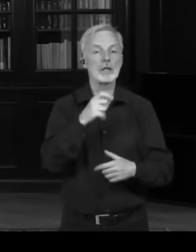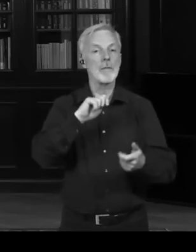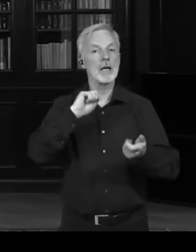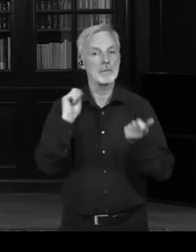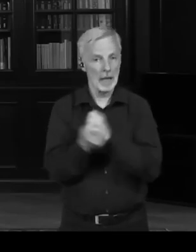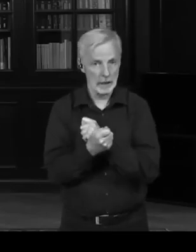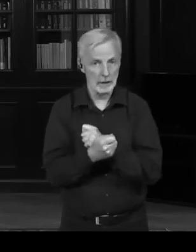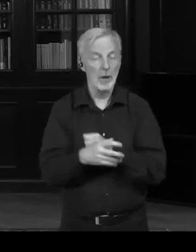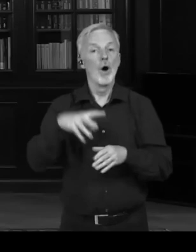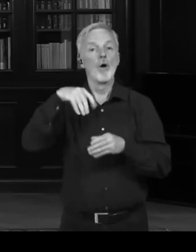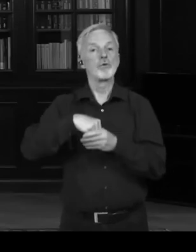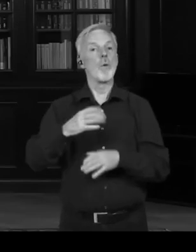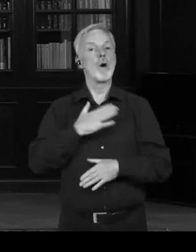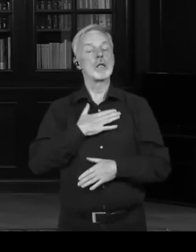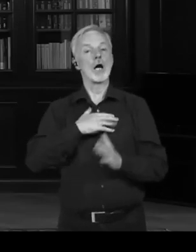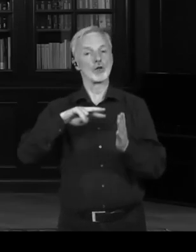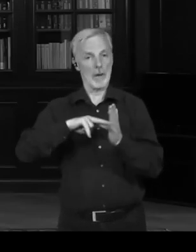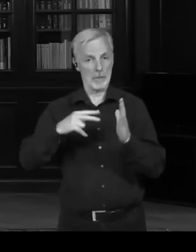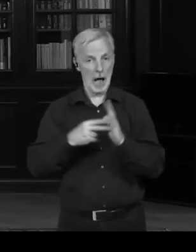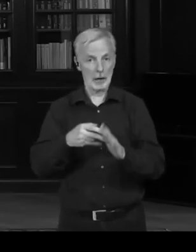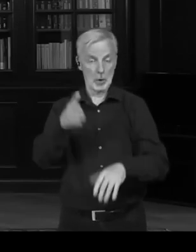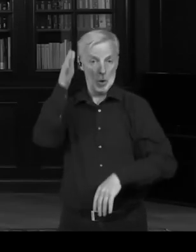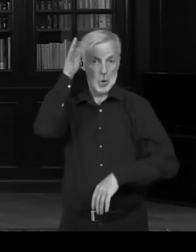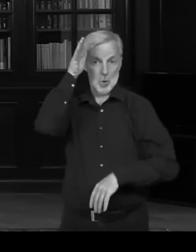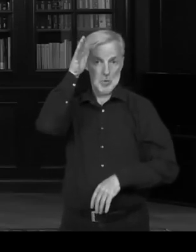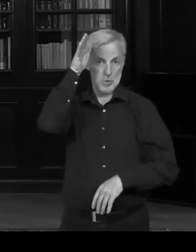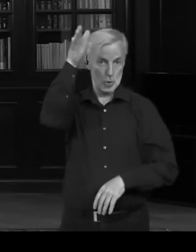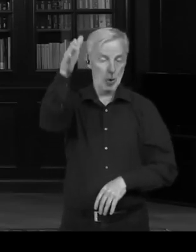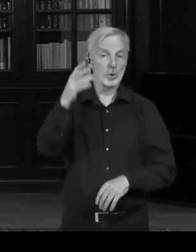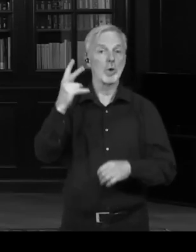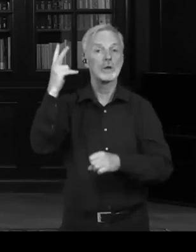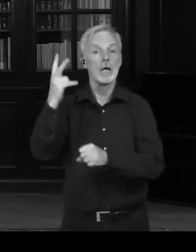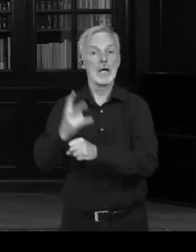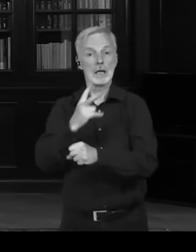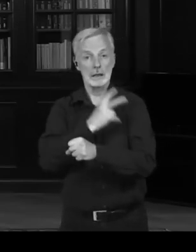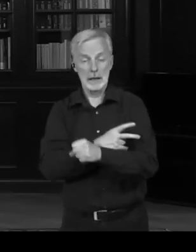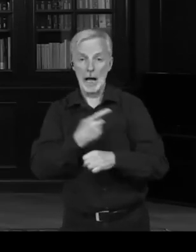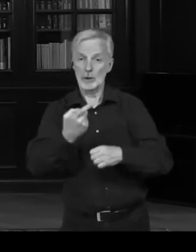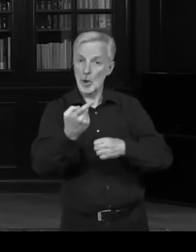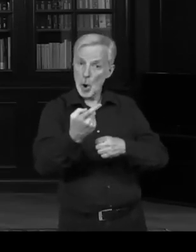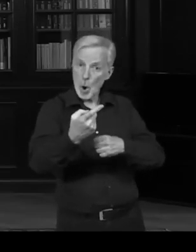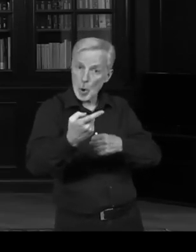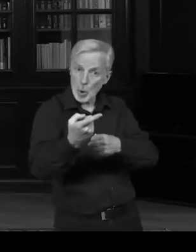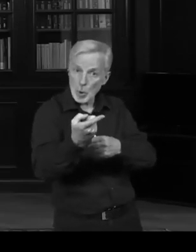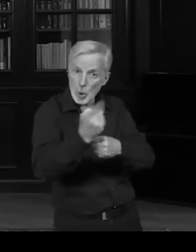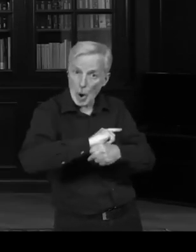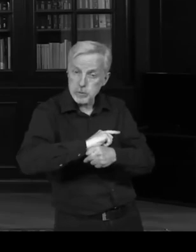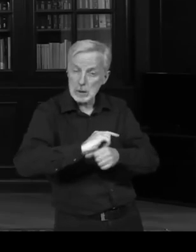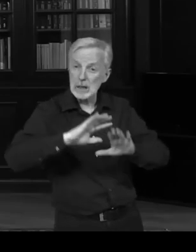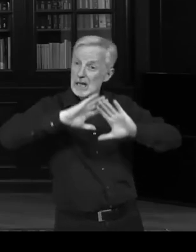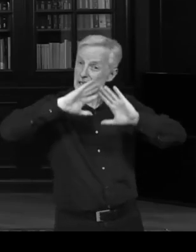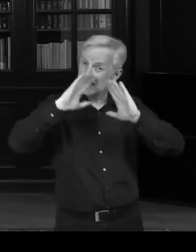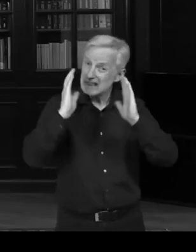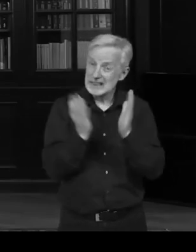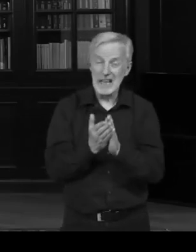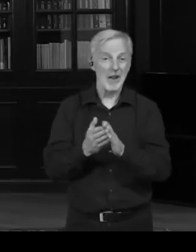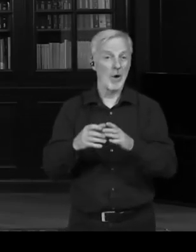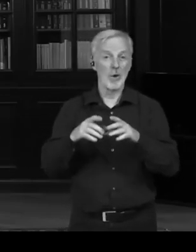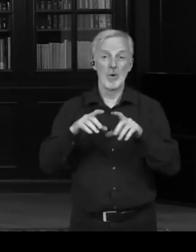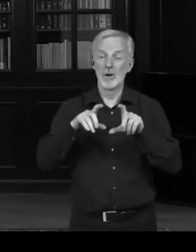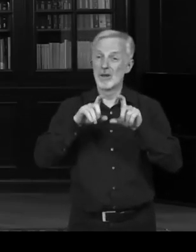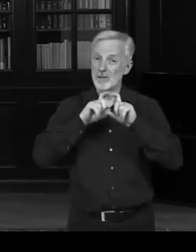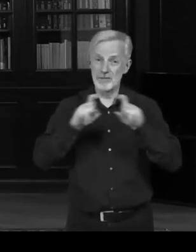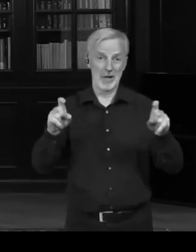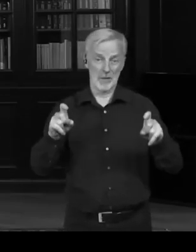Putina. No a abych to uvedl na pravou míru, to, že jsme jako jediná země, tak to pomohli Ukrajině samozřejmě nenese